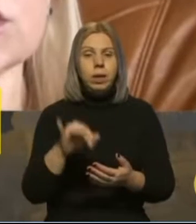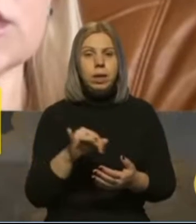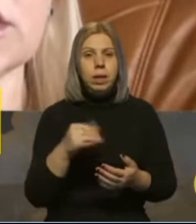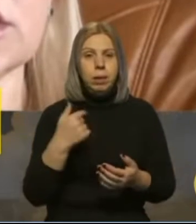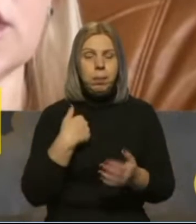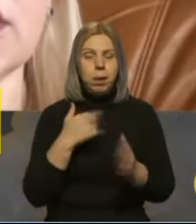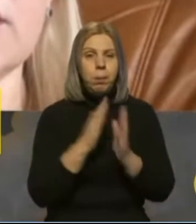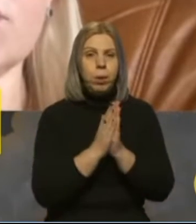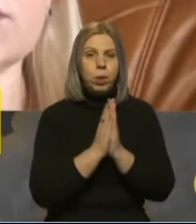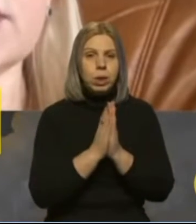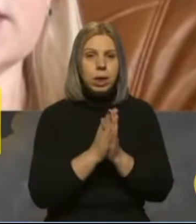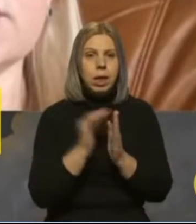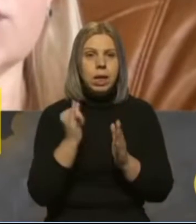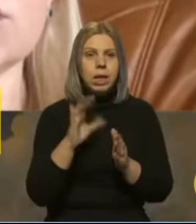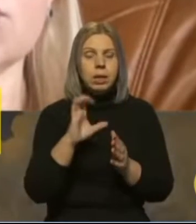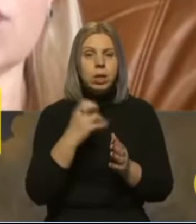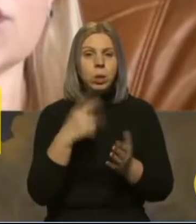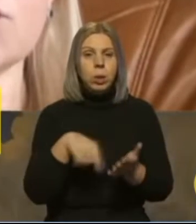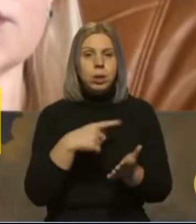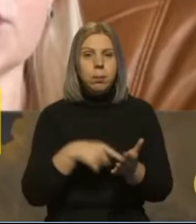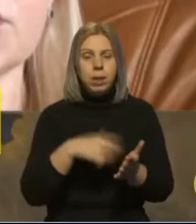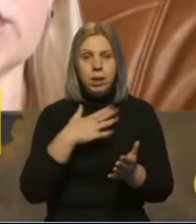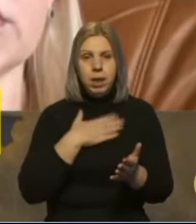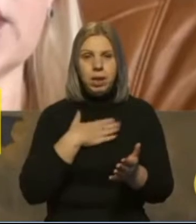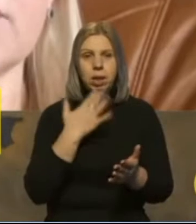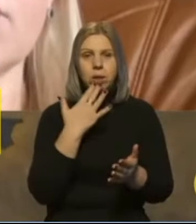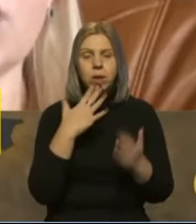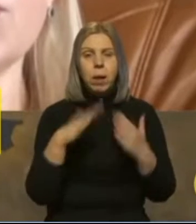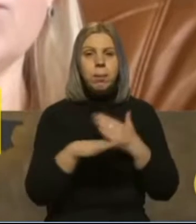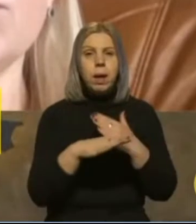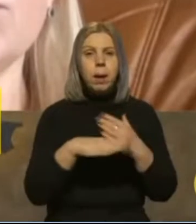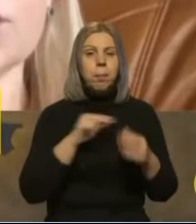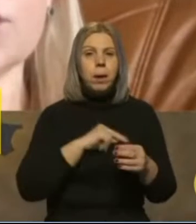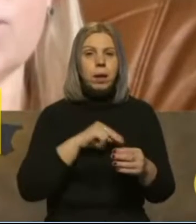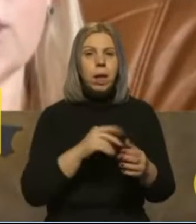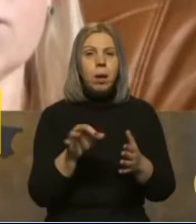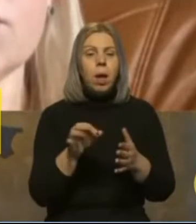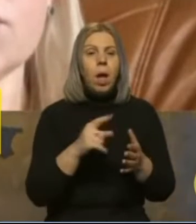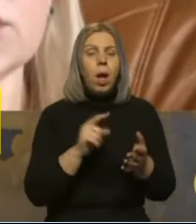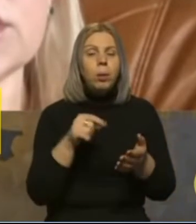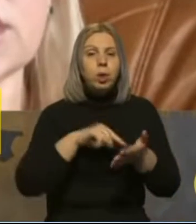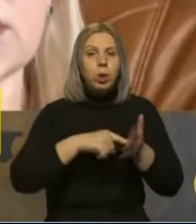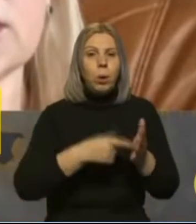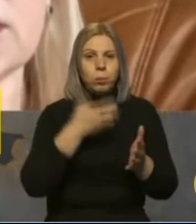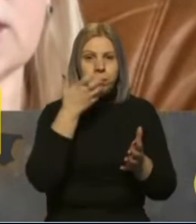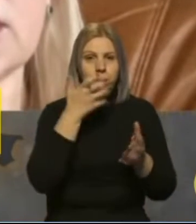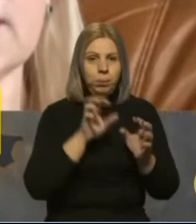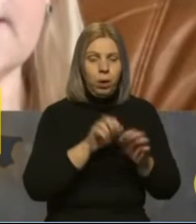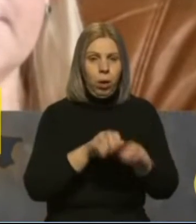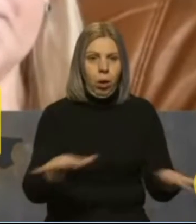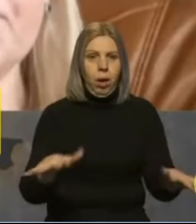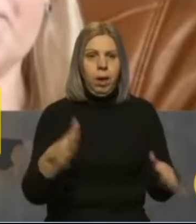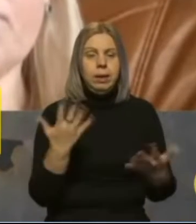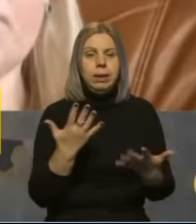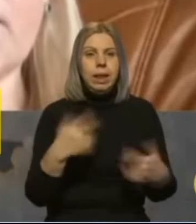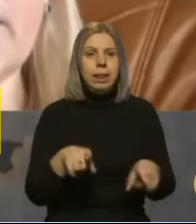і ми просили від асоціації міст у наших іноземних партнерів, мобільні пункти обігріву. Це такі